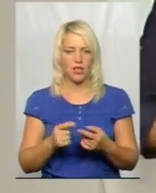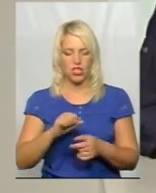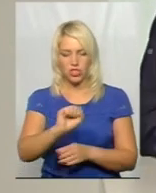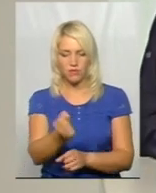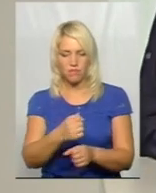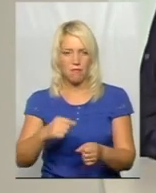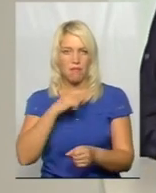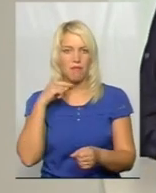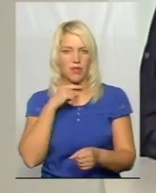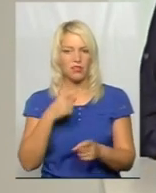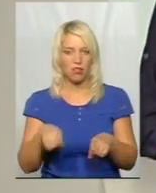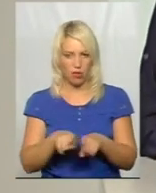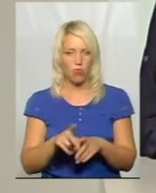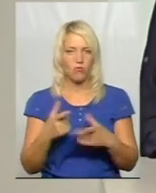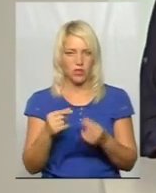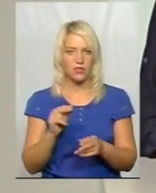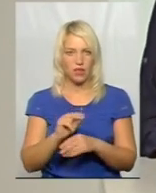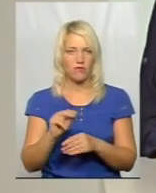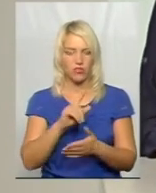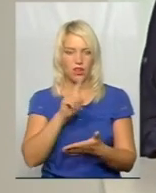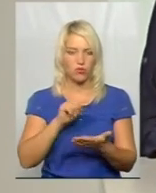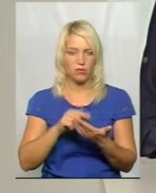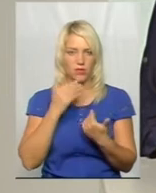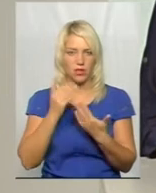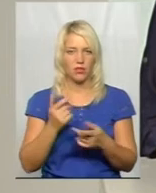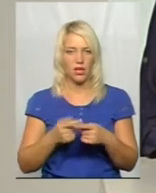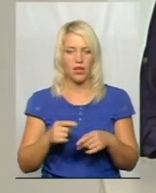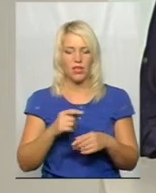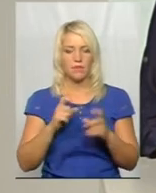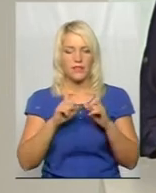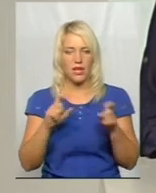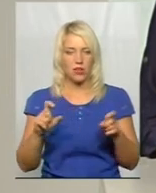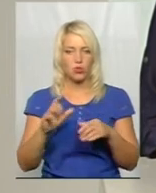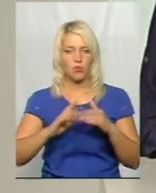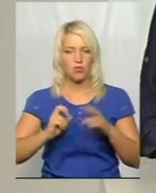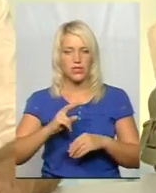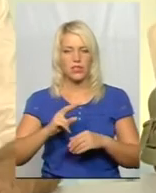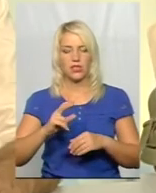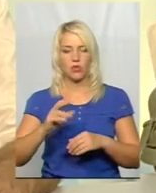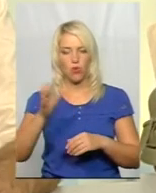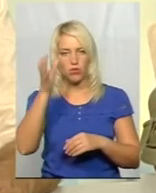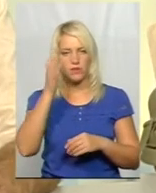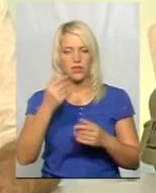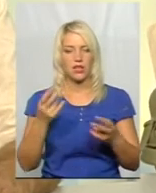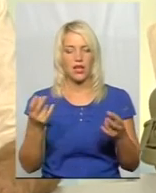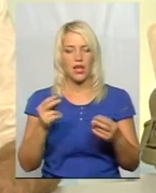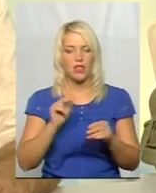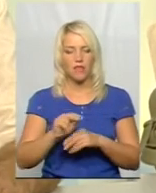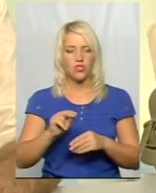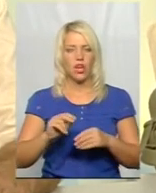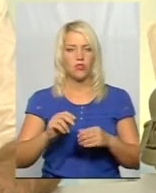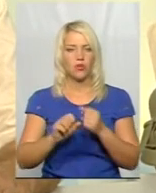Ні, не навчають. Розумієте, в закладах професійно-технічної освіти навчають робітничих професій, які потребують такої